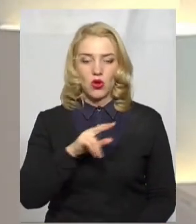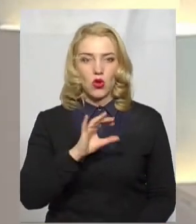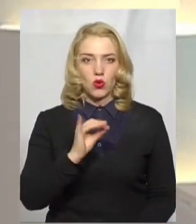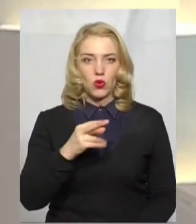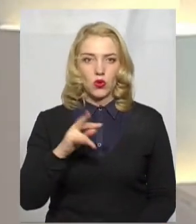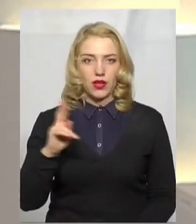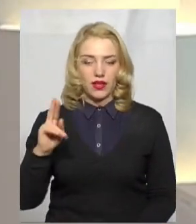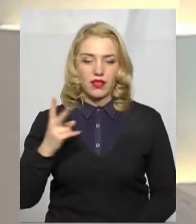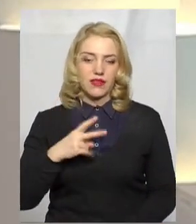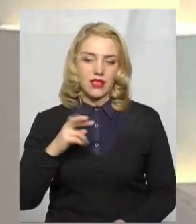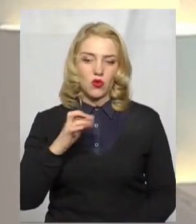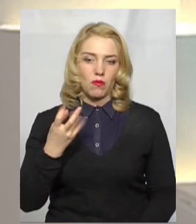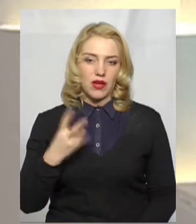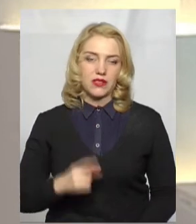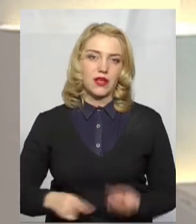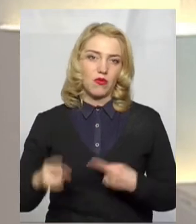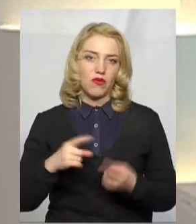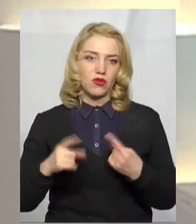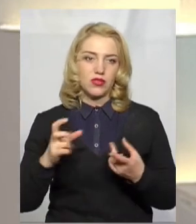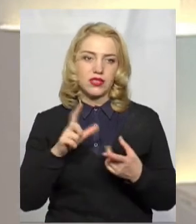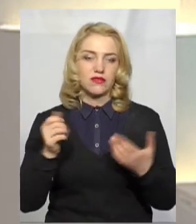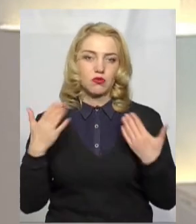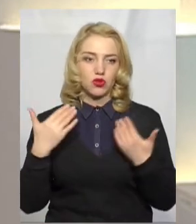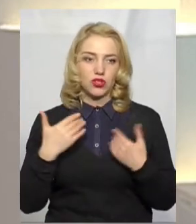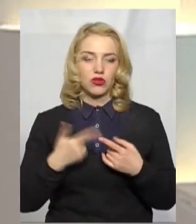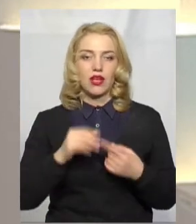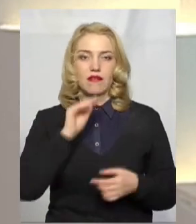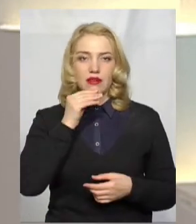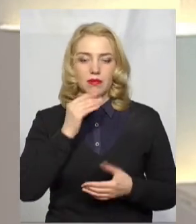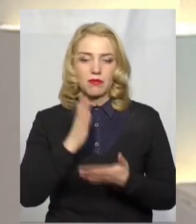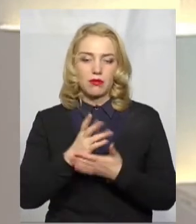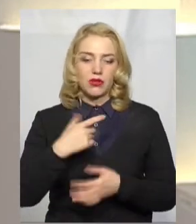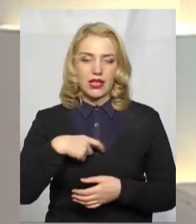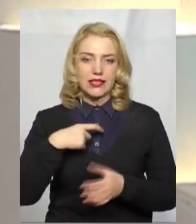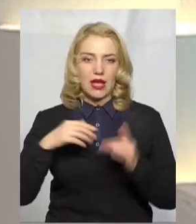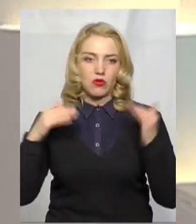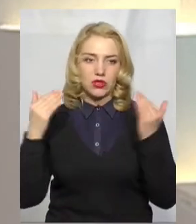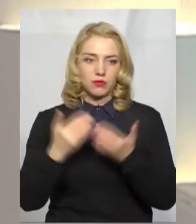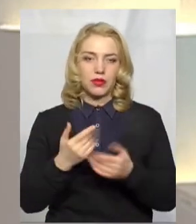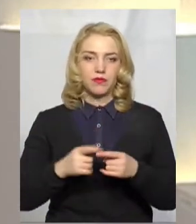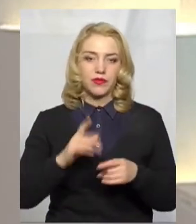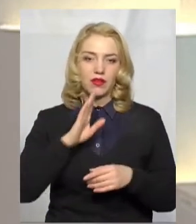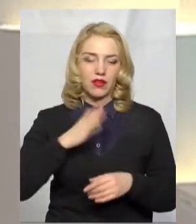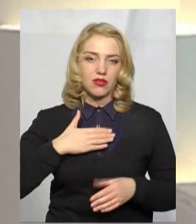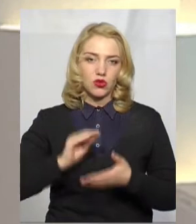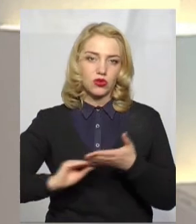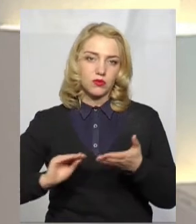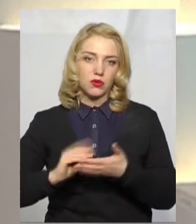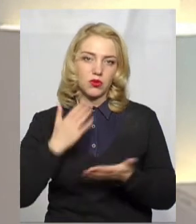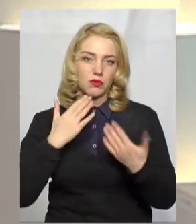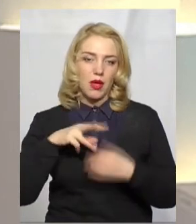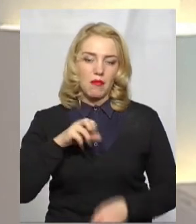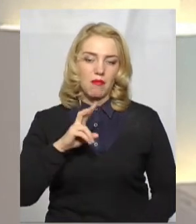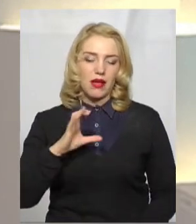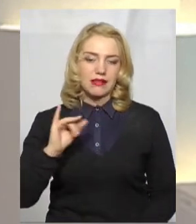повернулись із відпочинку у Єгипті. Перебувають нині на самоізоляції. Крій Неляш-Пулак поспілкувалася із Максимом